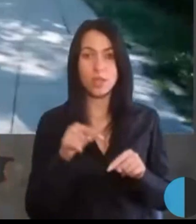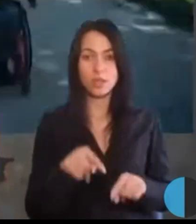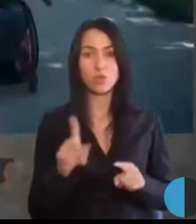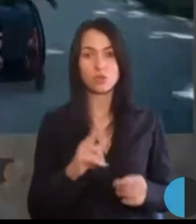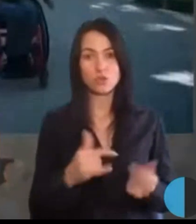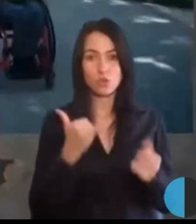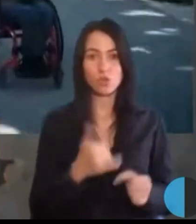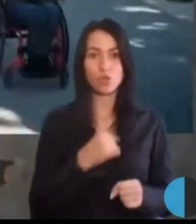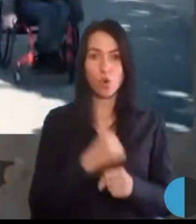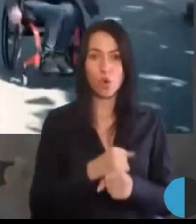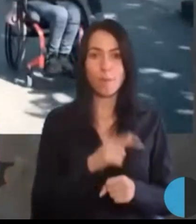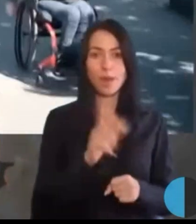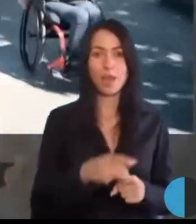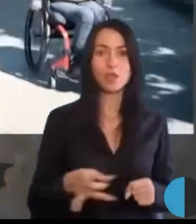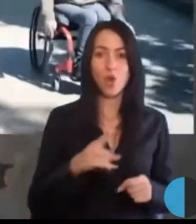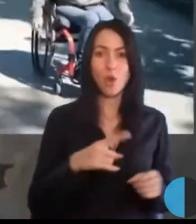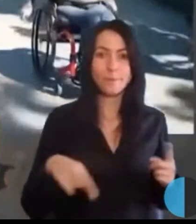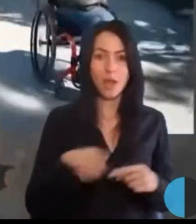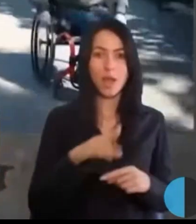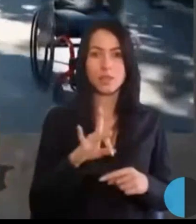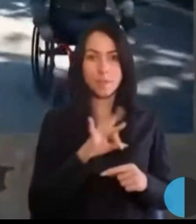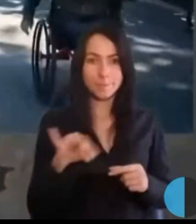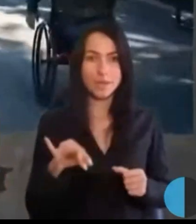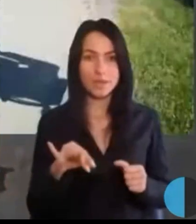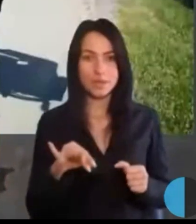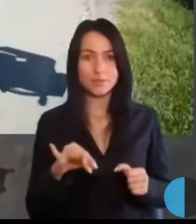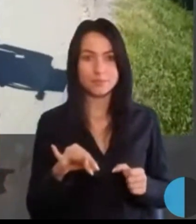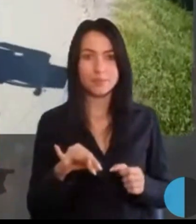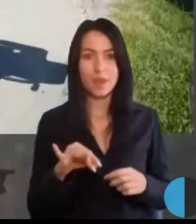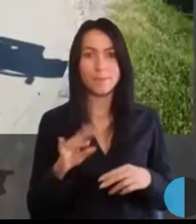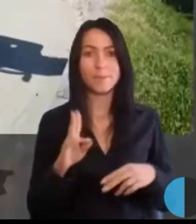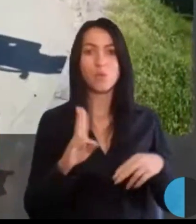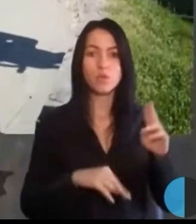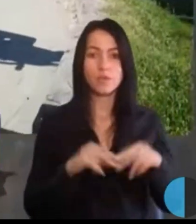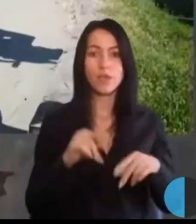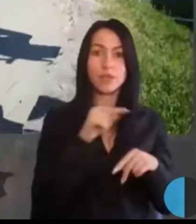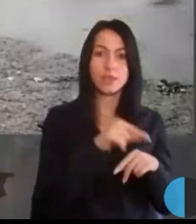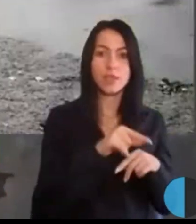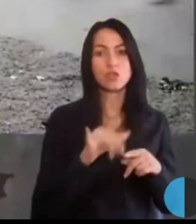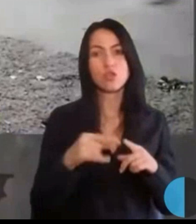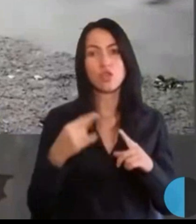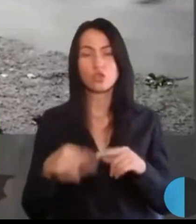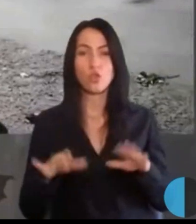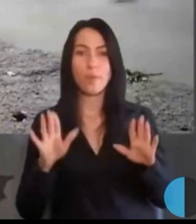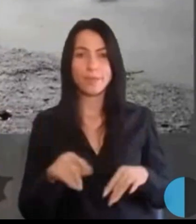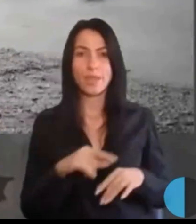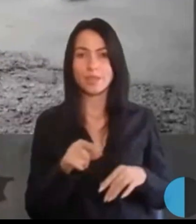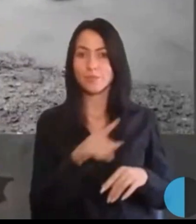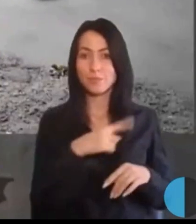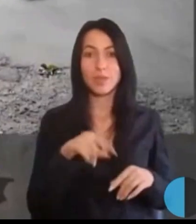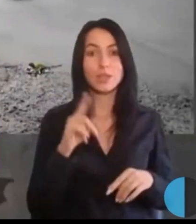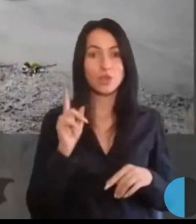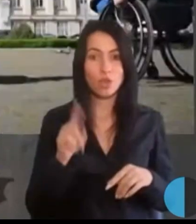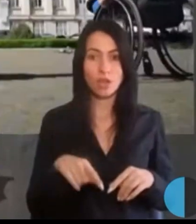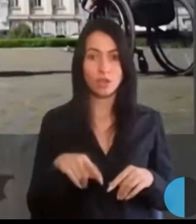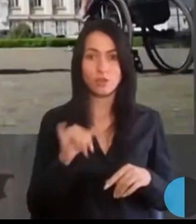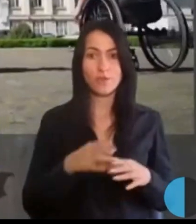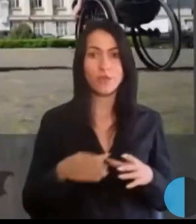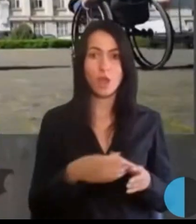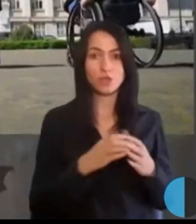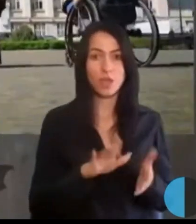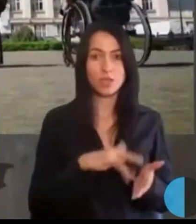громади при будівництві тисячі інших об'єктів. Ми, до речі, від Асоціації міст України